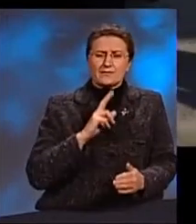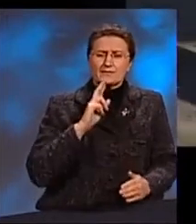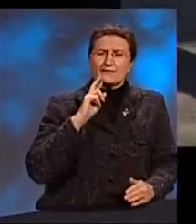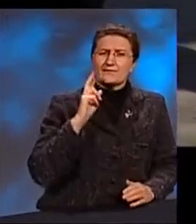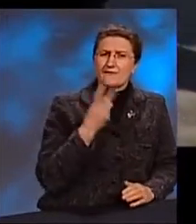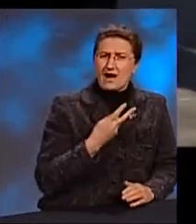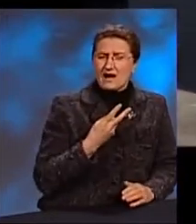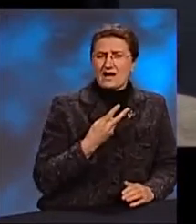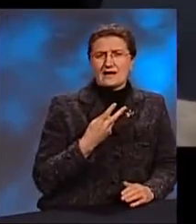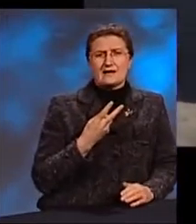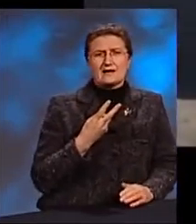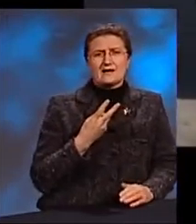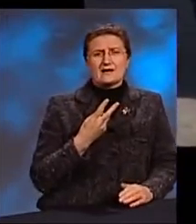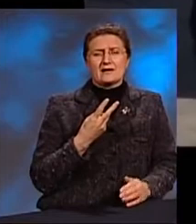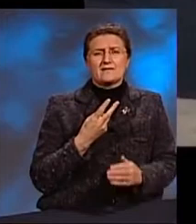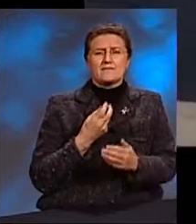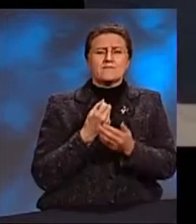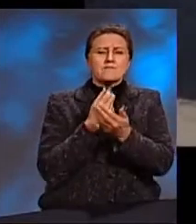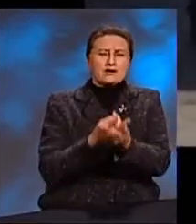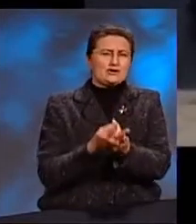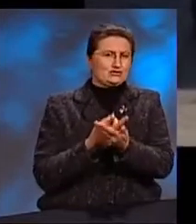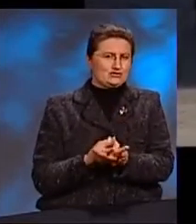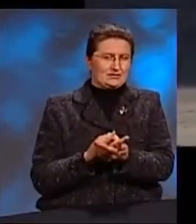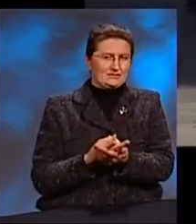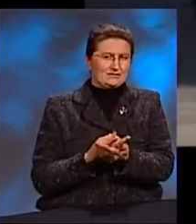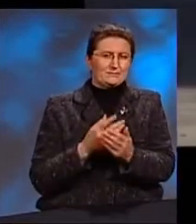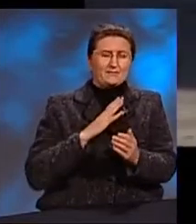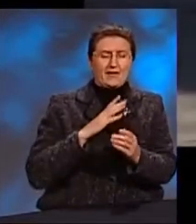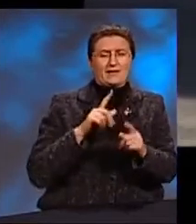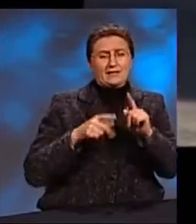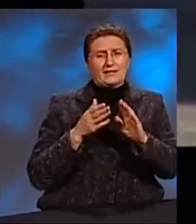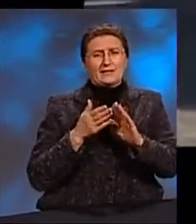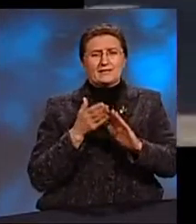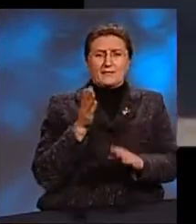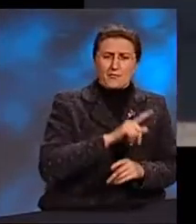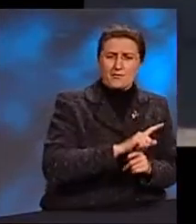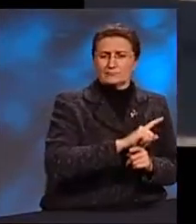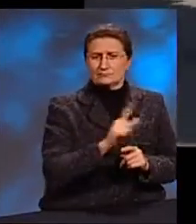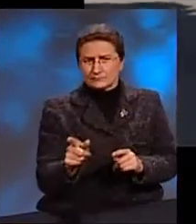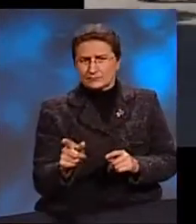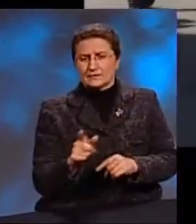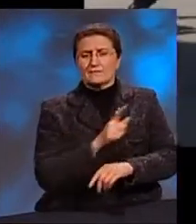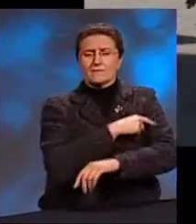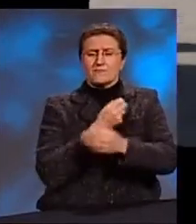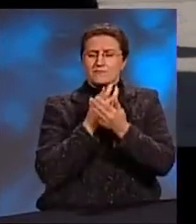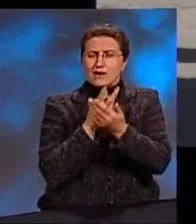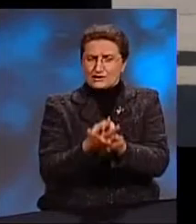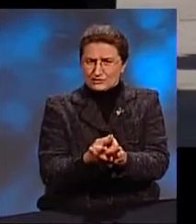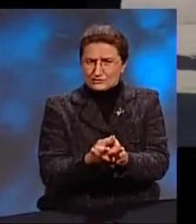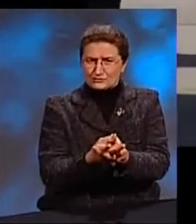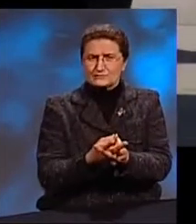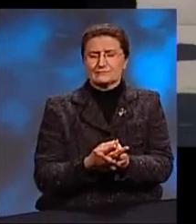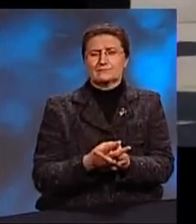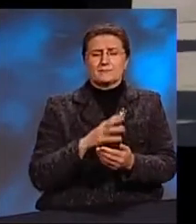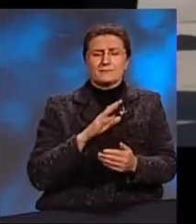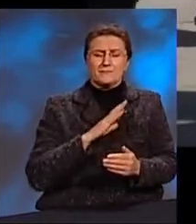года два Он уже провел в этой больнице Время от времени он жил в Котласе Время от времени он Его